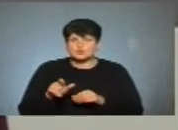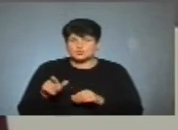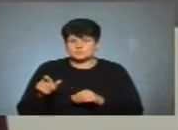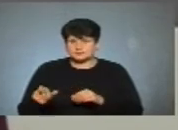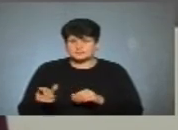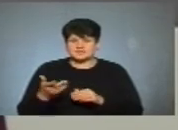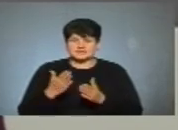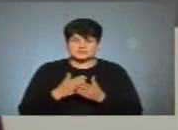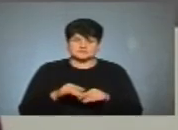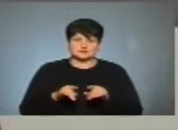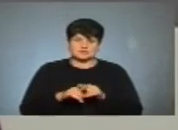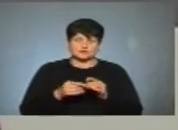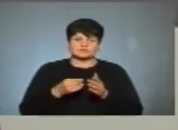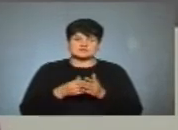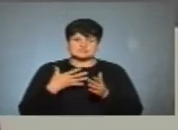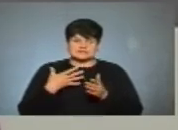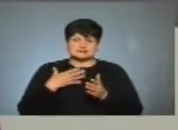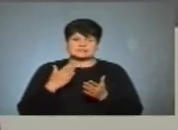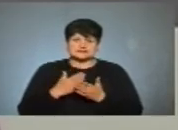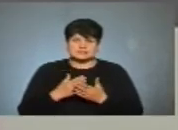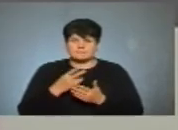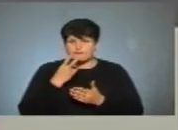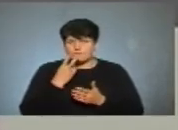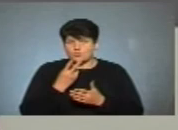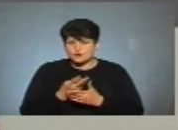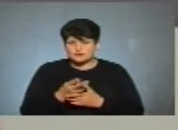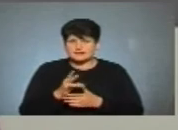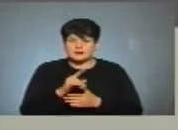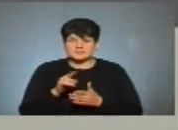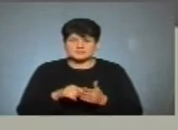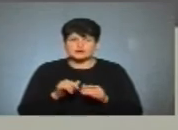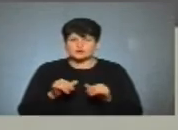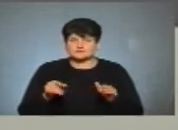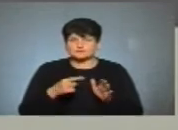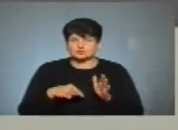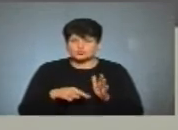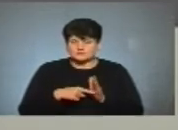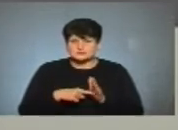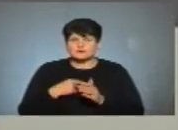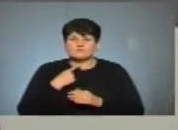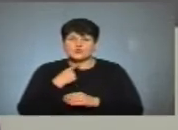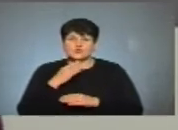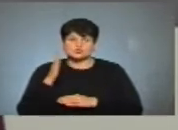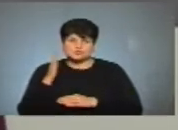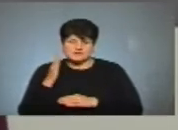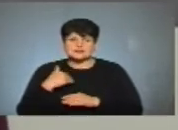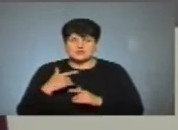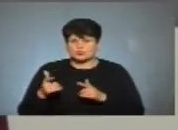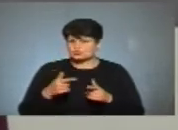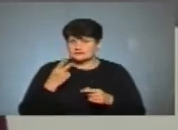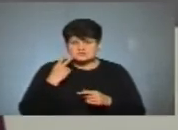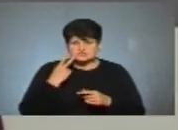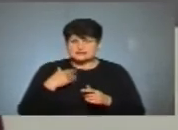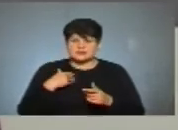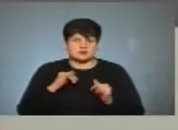яких є схожі певні цінності, є схожі погляди на питання розвитку міста, саме, зокрема, в голосуваннях. Я готова завжди, я